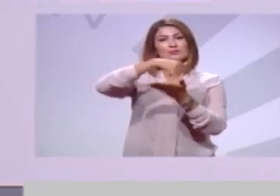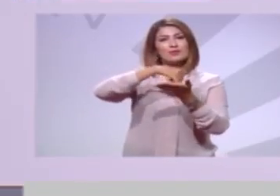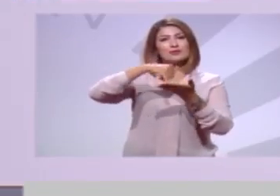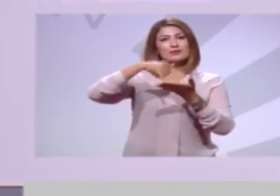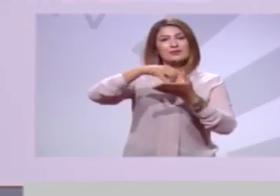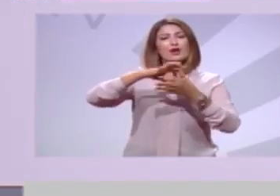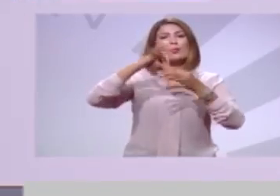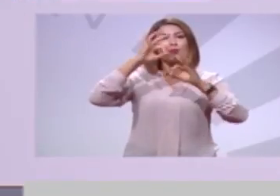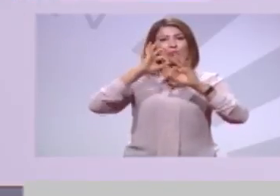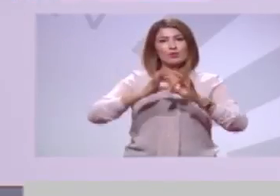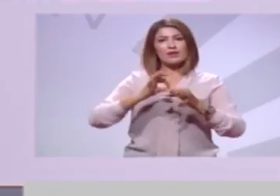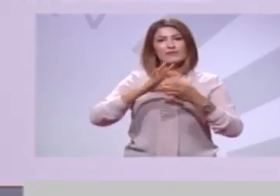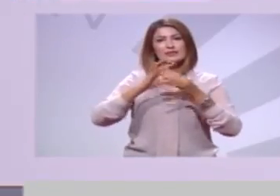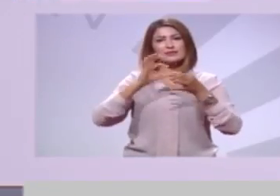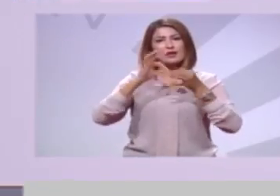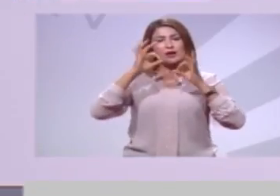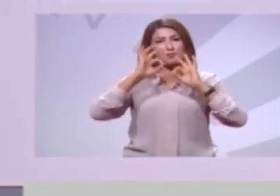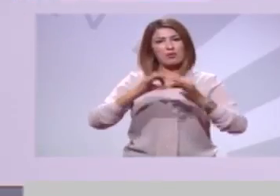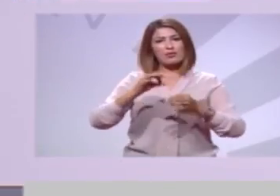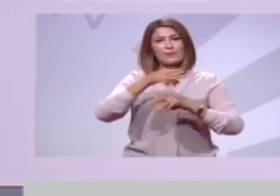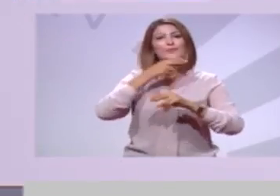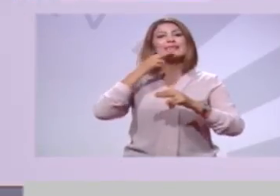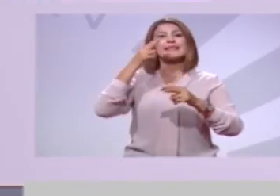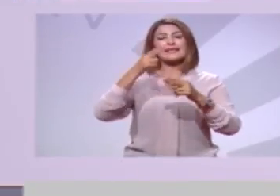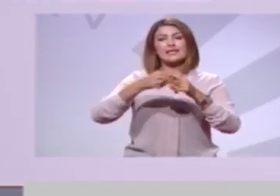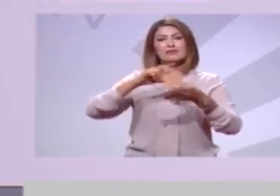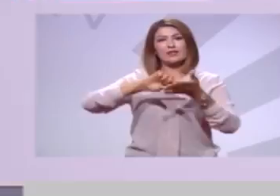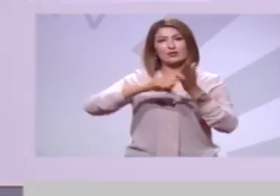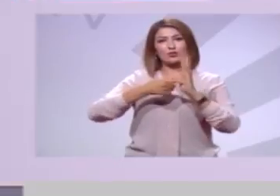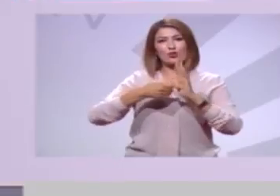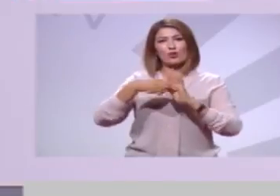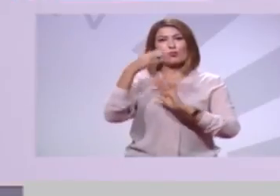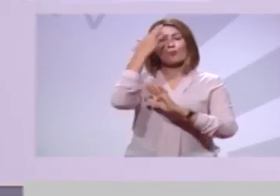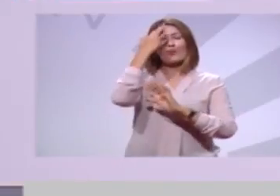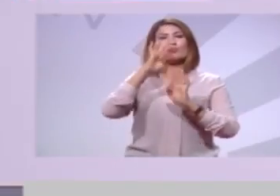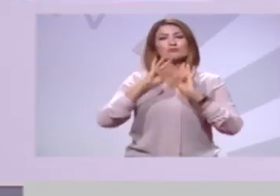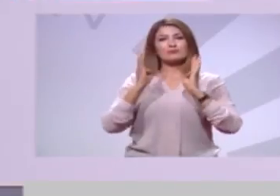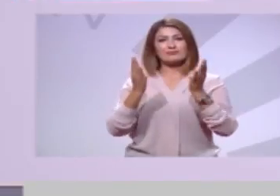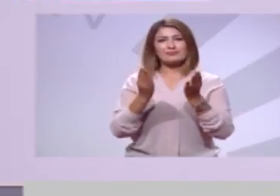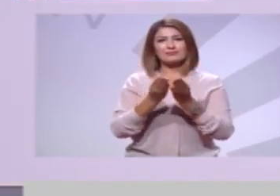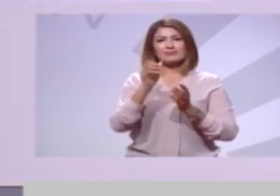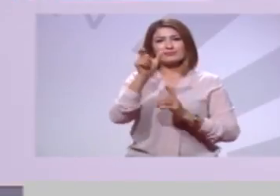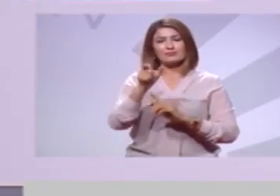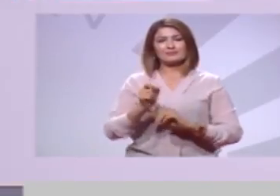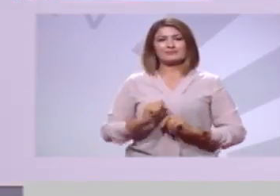الشاكر، العامرة، سخيط الزيت، سخيط الدير، قرغنا بير علي بن خليفة